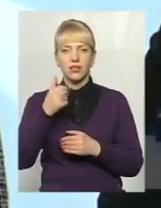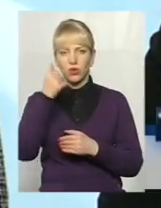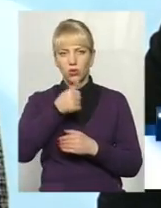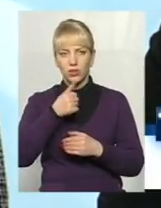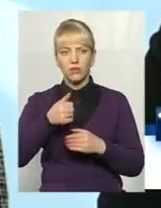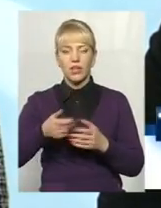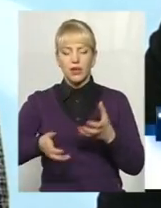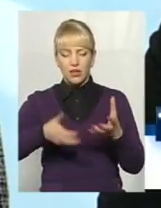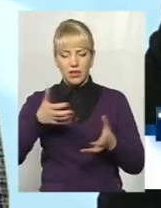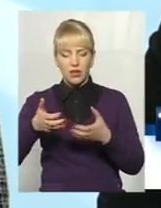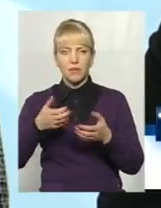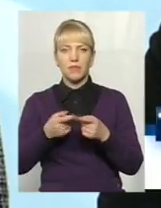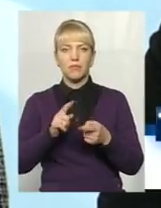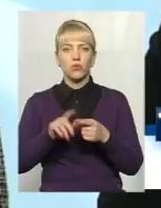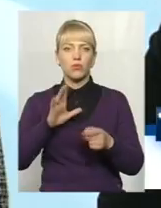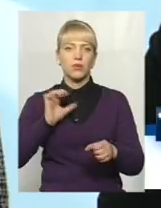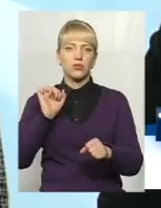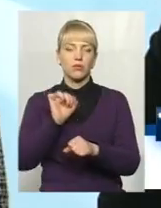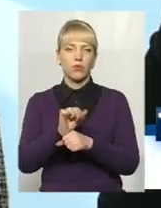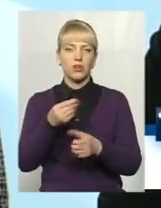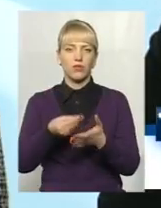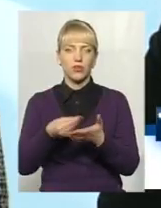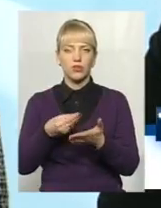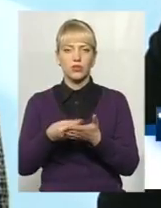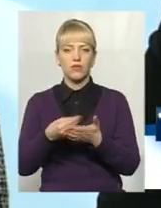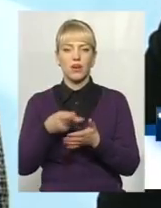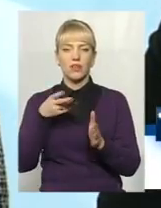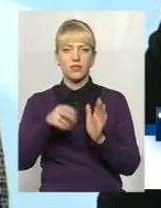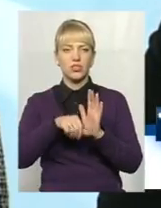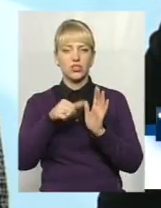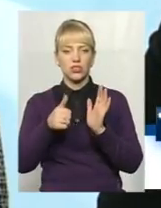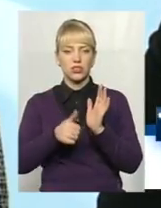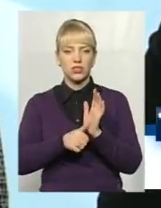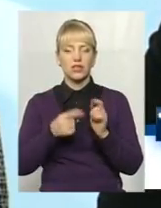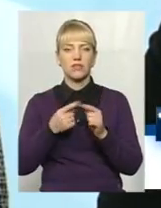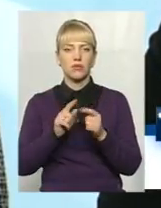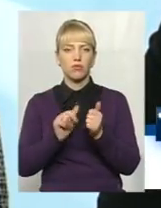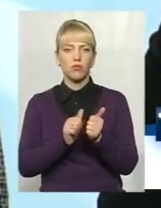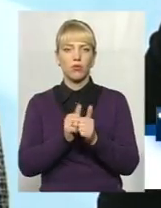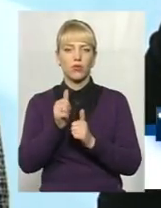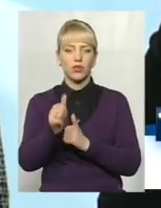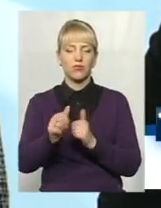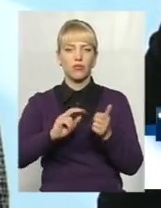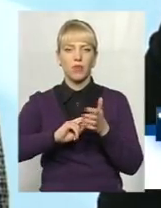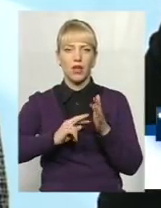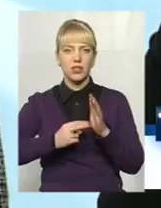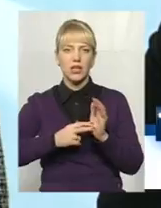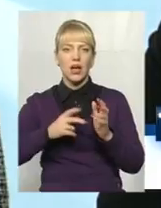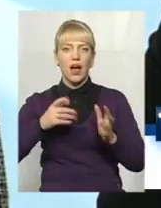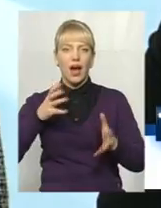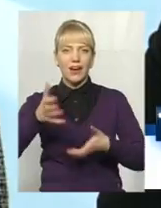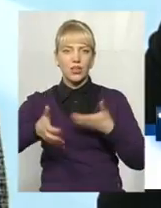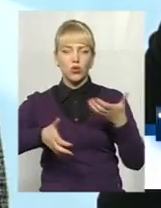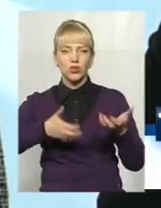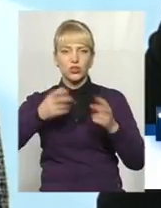було призупинено. 2016 рік був проривним в планах археологічних досліджень. І сьогодні маємо